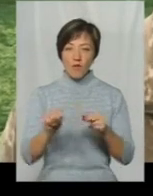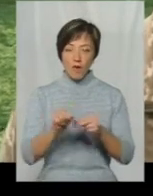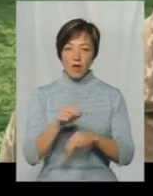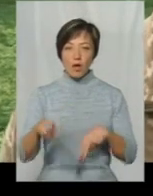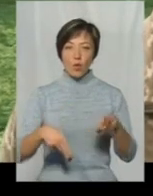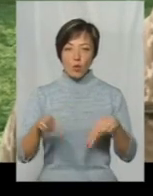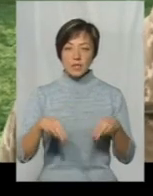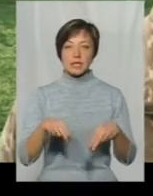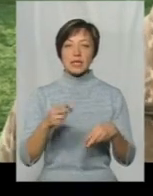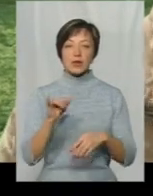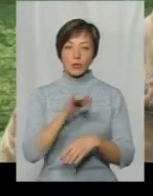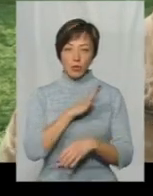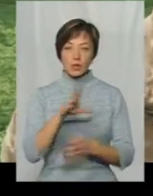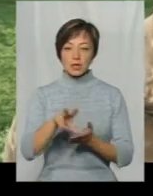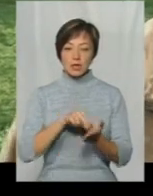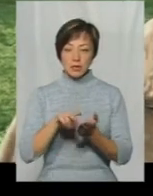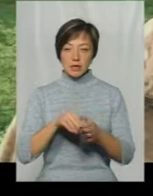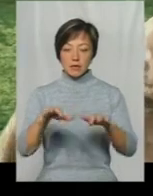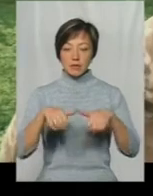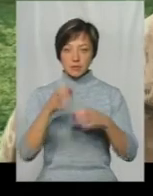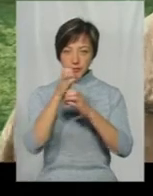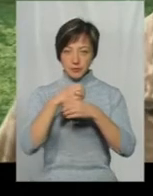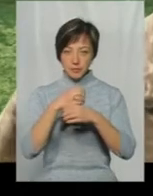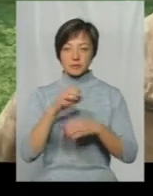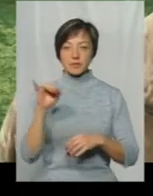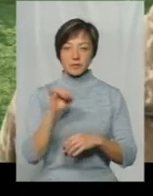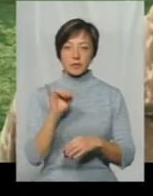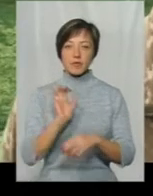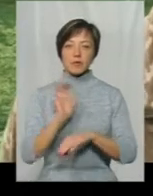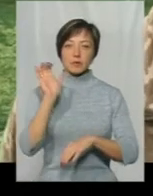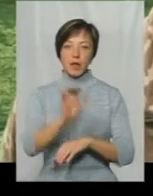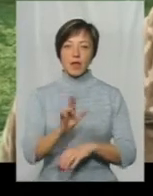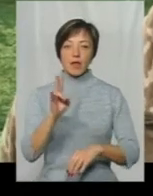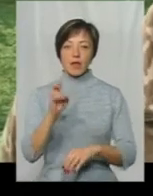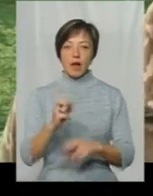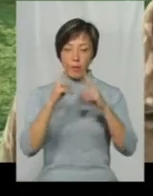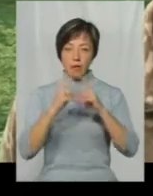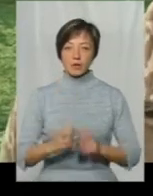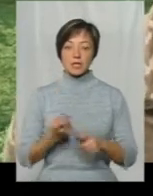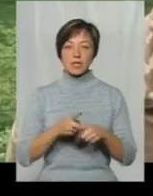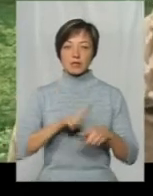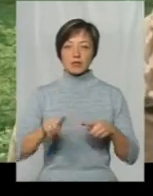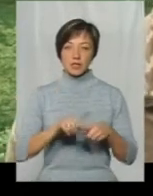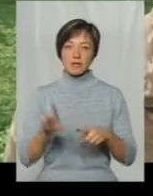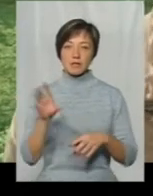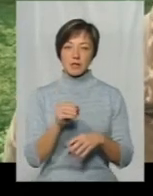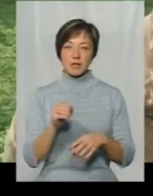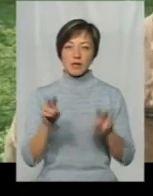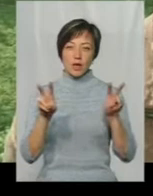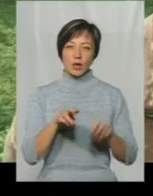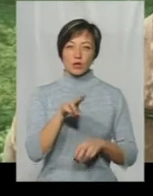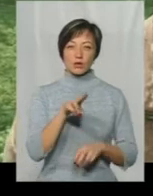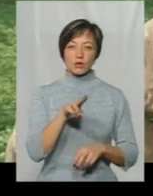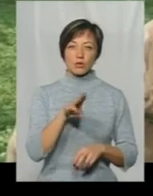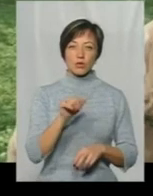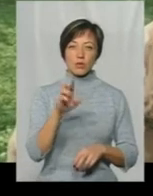розтин І були зразки відібрати і відслали на лабораторію Ну це, скоріше всього, це тубозіт, ось